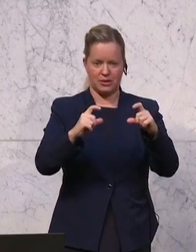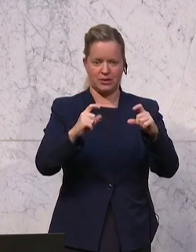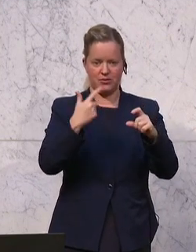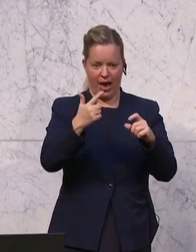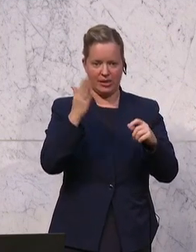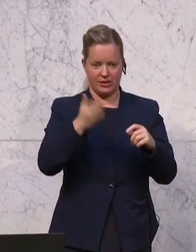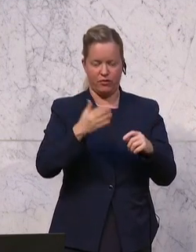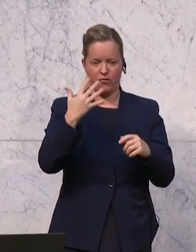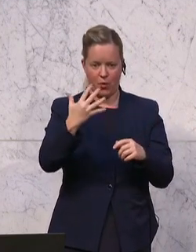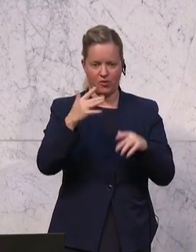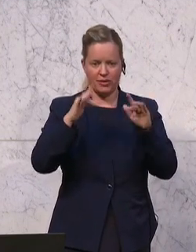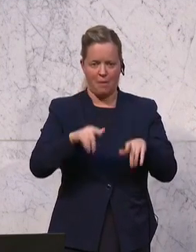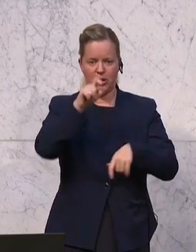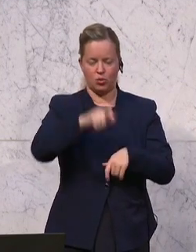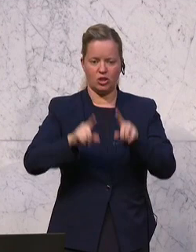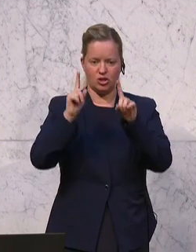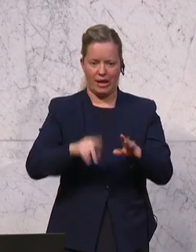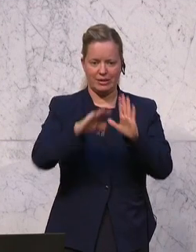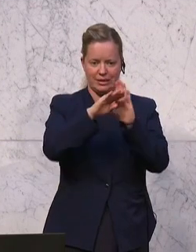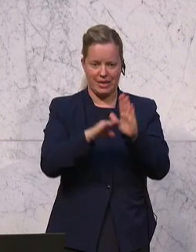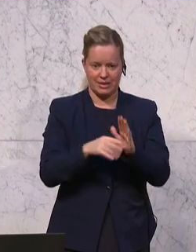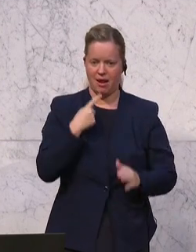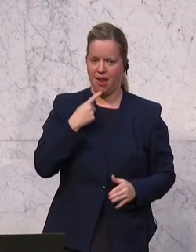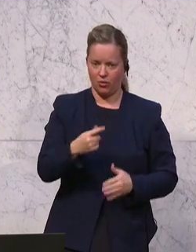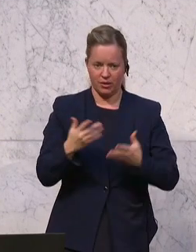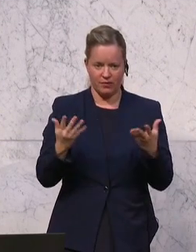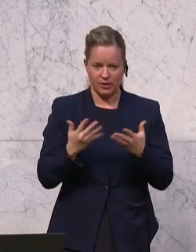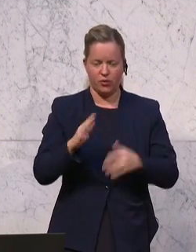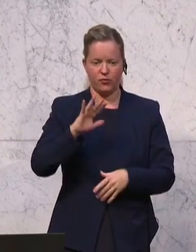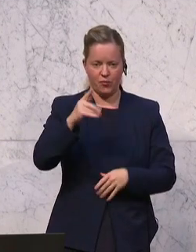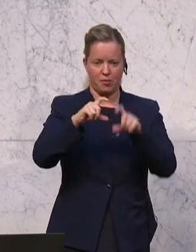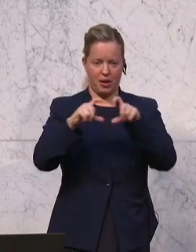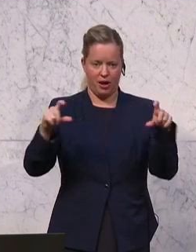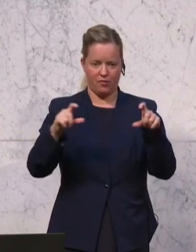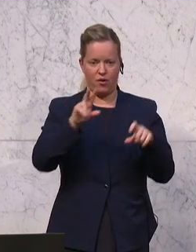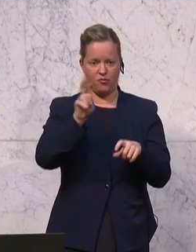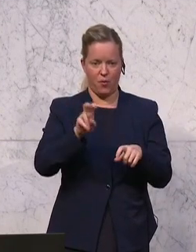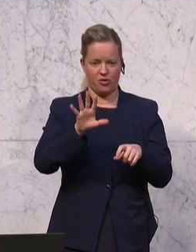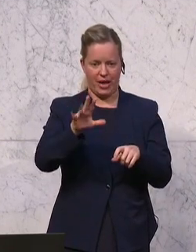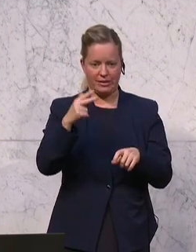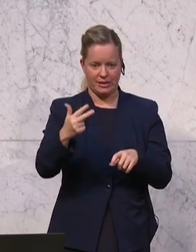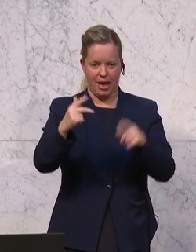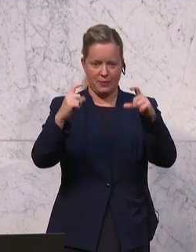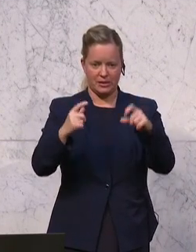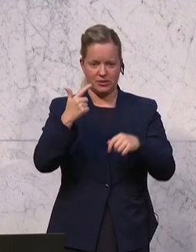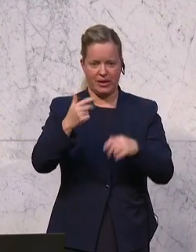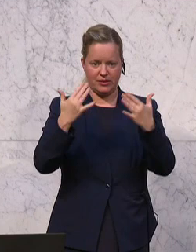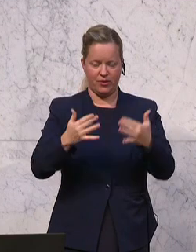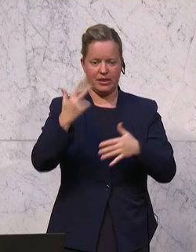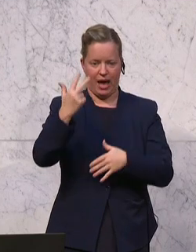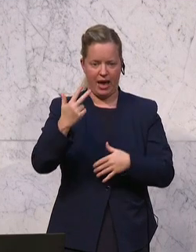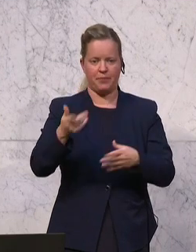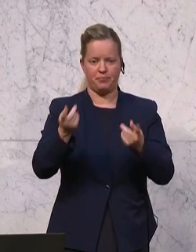Personenstandsgesetz lautet. Fünftens, Paragraf 35, Absatz 2, Ziffer 3 lautet.